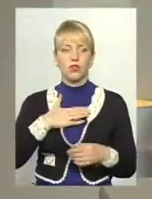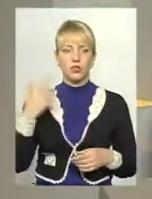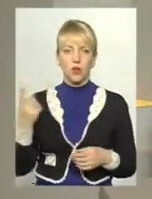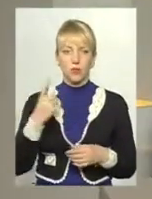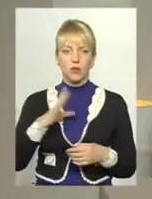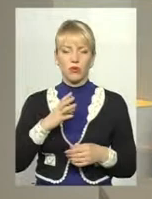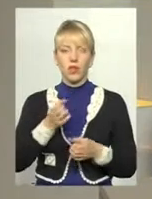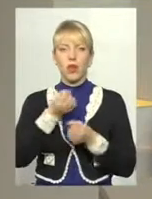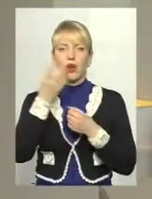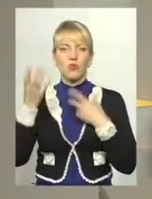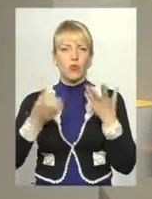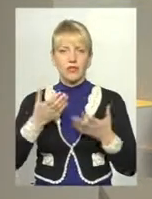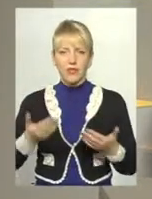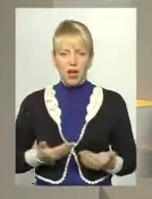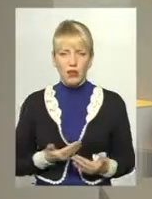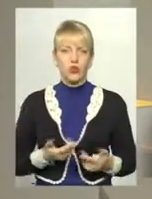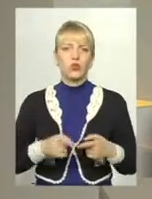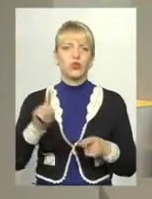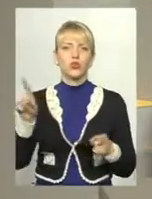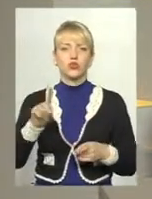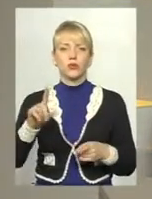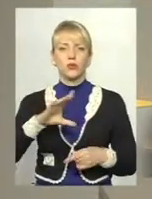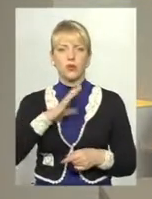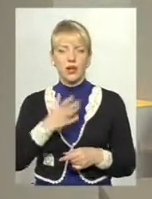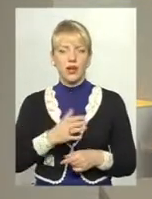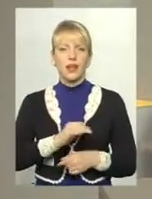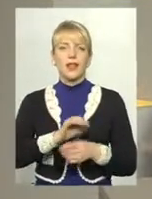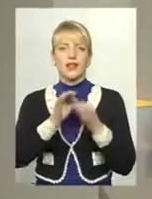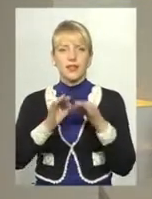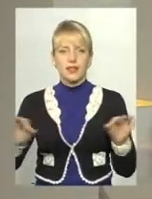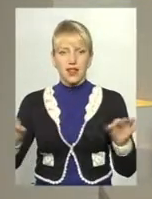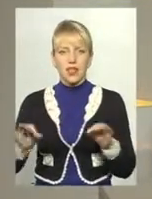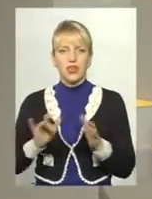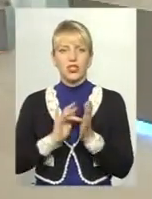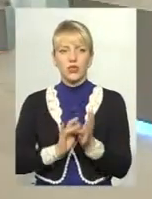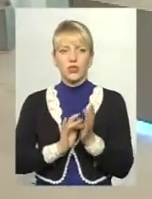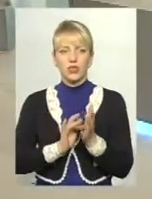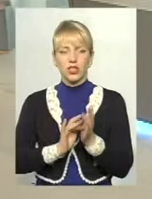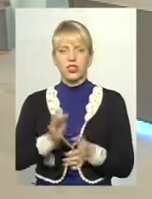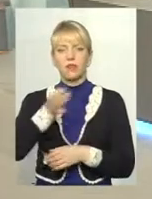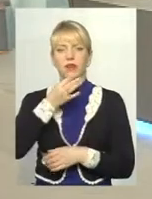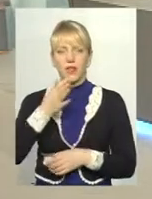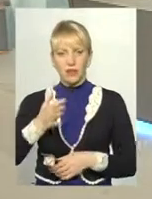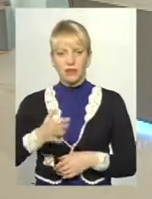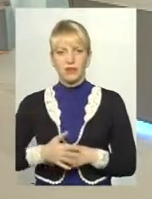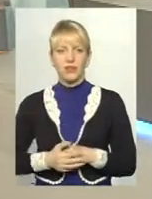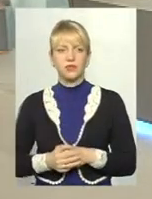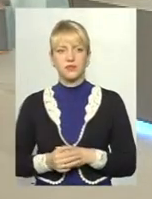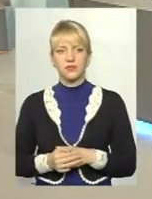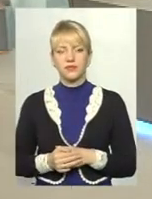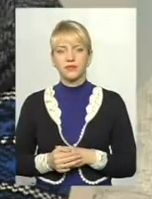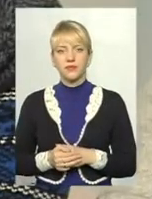була просвітаюча, щоб вона була незалежна, щоб вона була дуже туристично